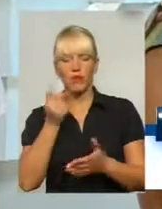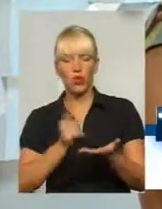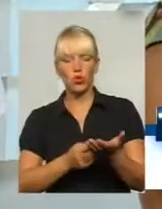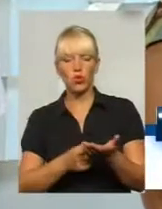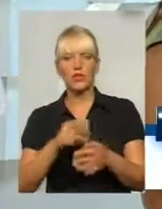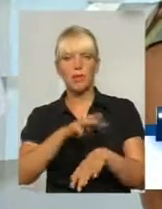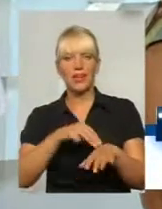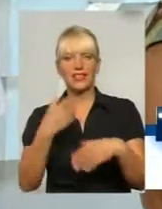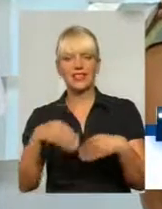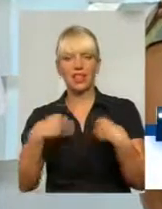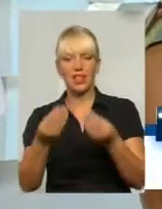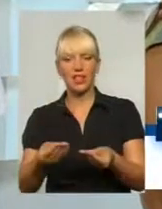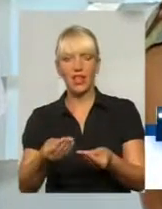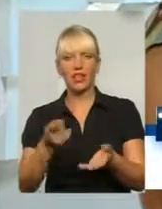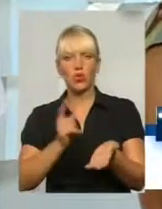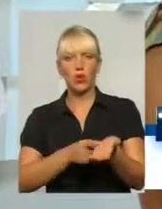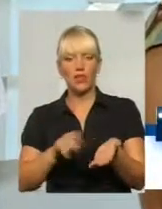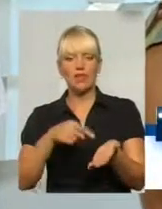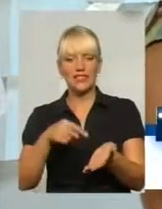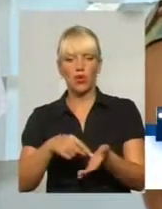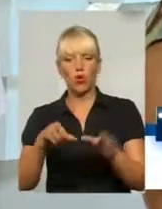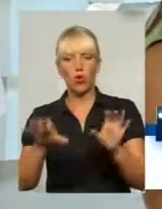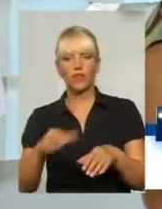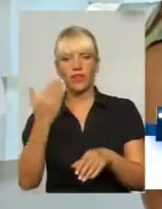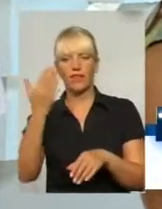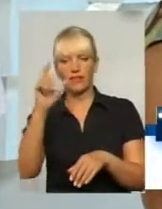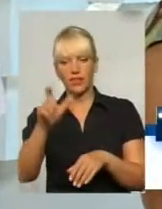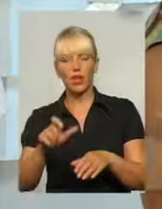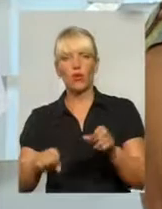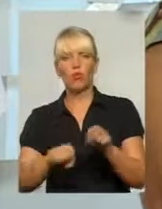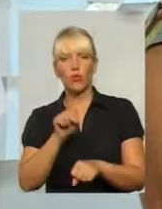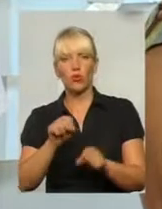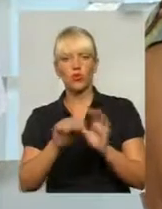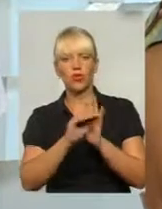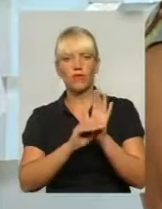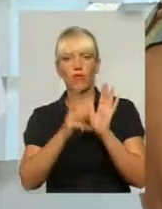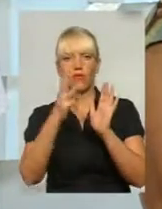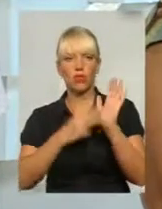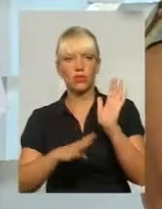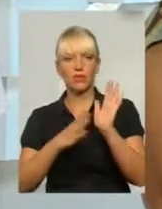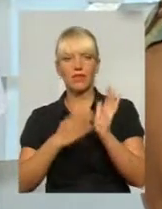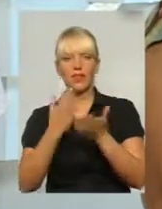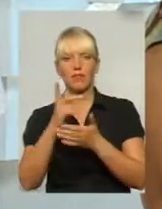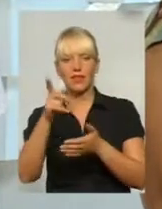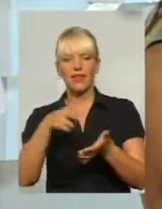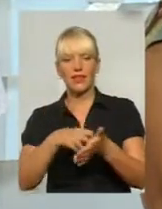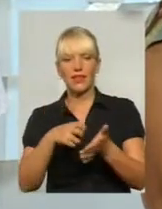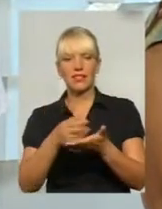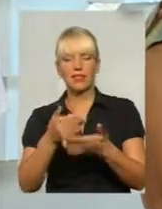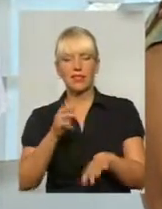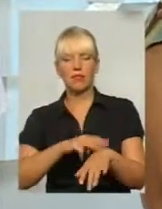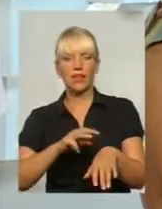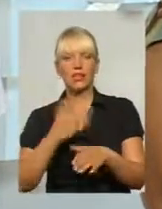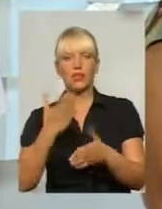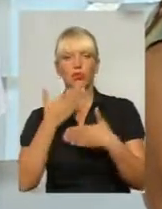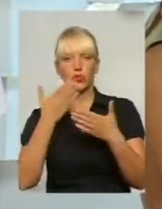голові, що він порушив 89 статтю. Там є лист спеціально офіційно від міліції. І тому, якщо він почитає,